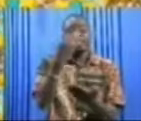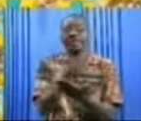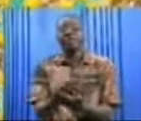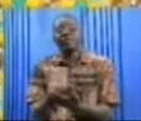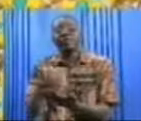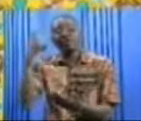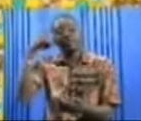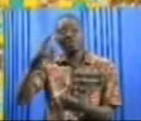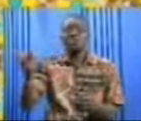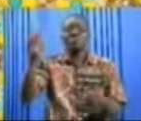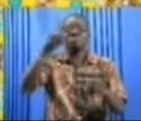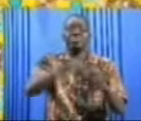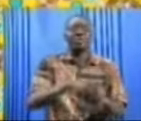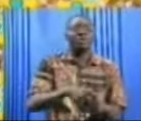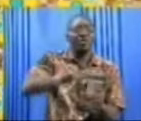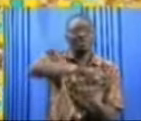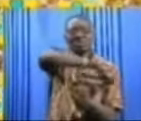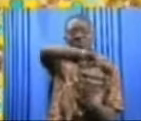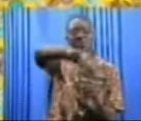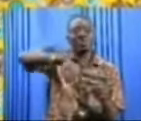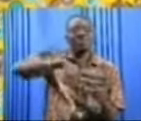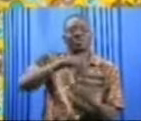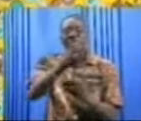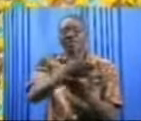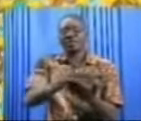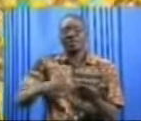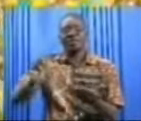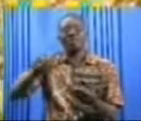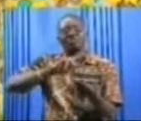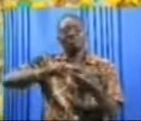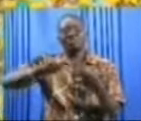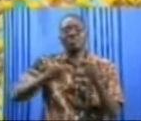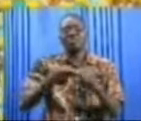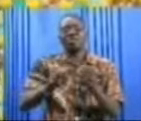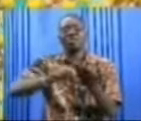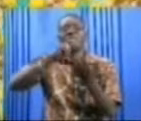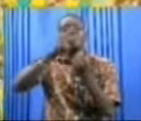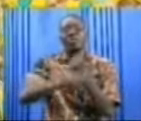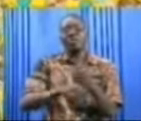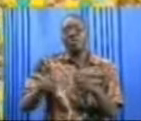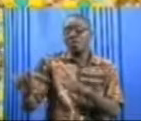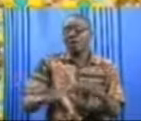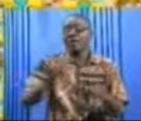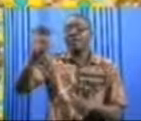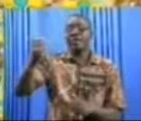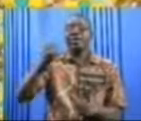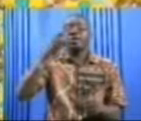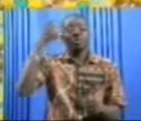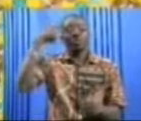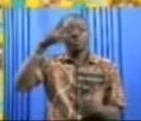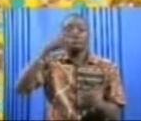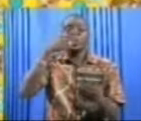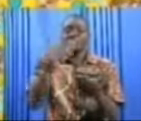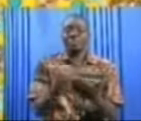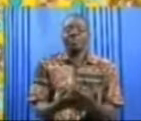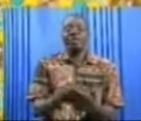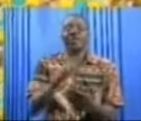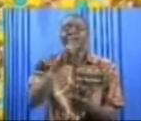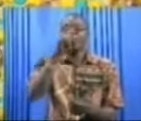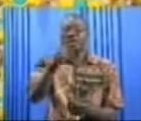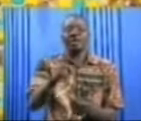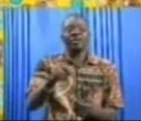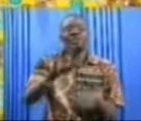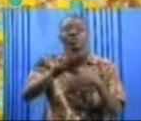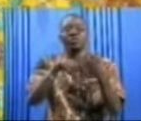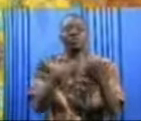mobiliser des partenaires autour d'un certain nombre de projets ou bien d'un certain nombre d'activités pour le bien-être des mutuellistes